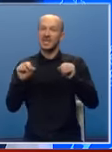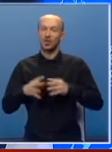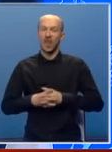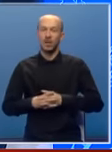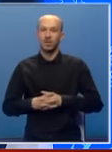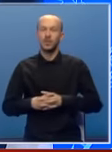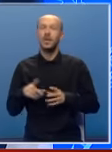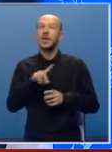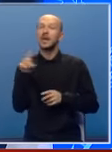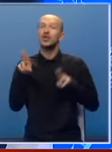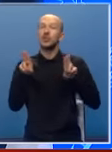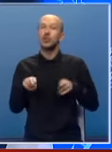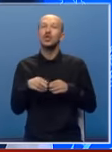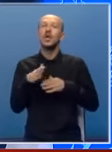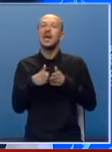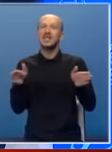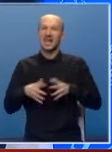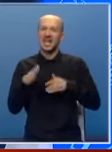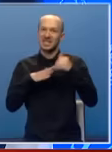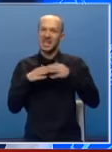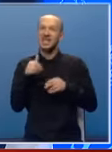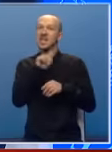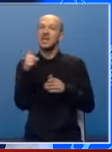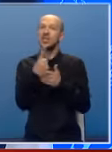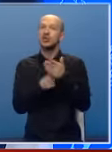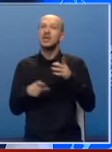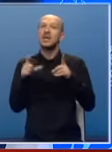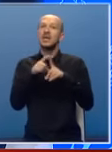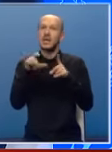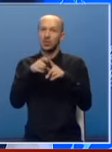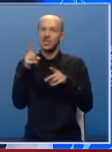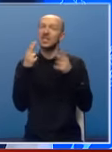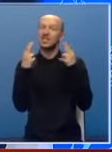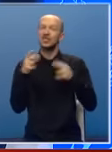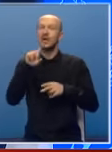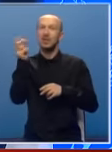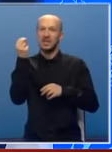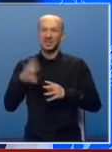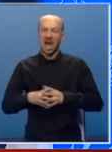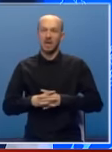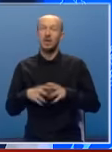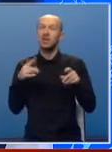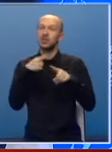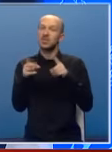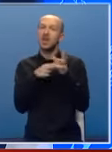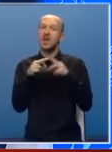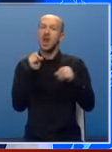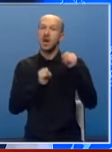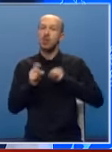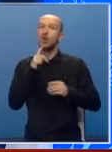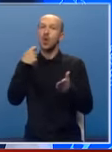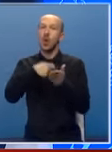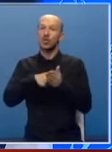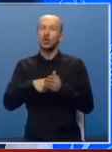se neće moći razgraditi i neće izgubiti dejtonski značaj Republika Srpska bez obzira na napore koji